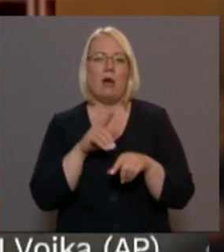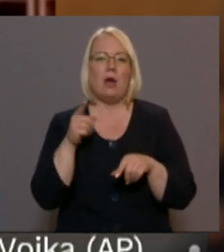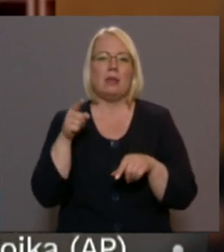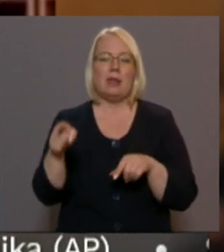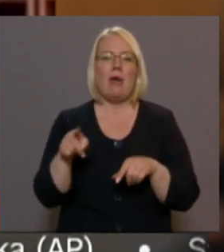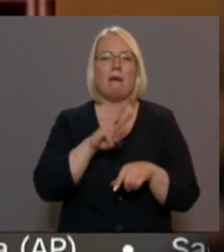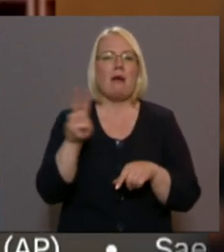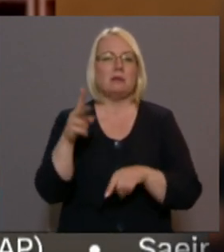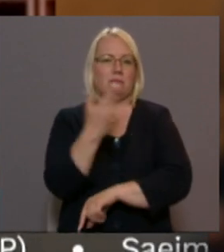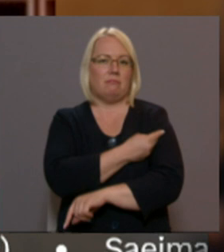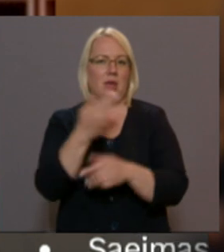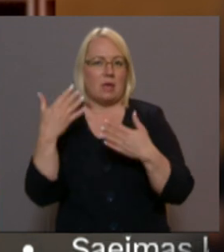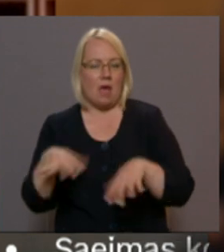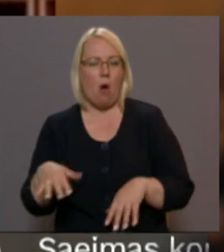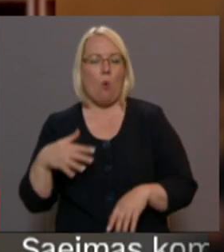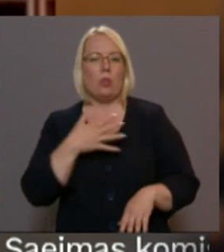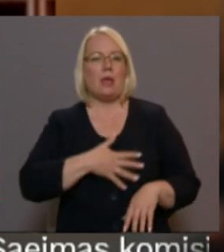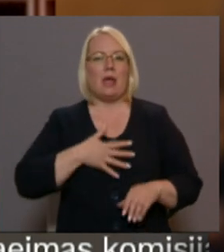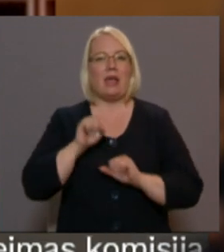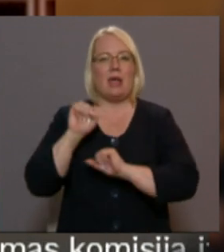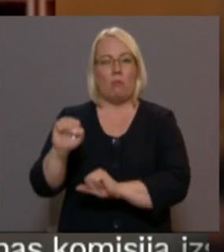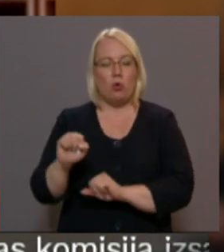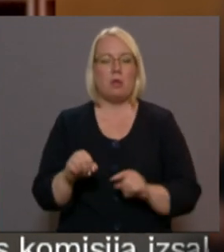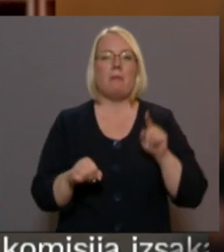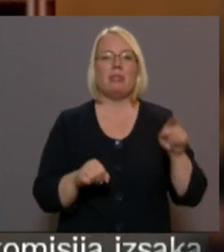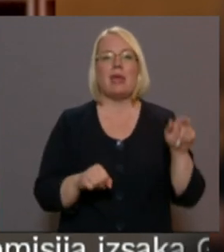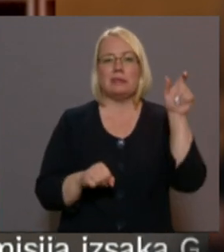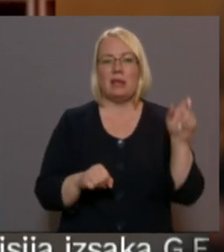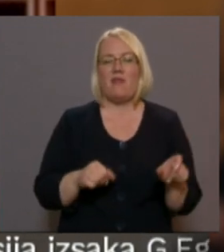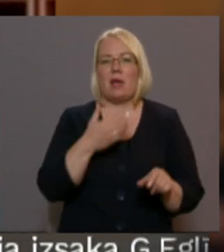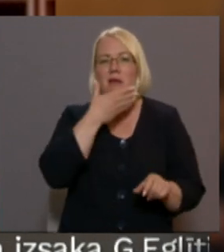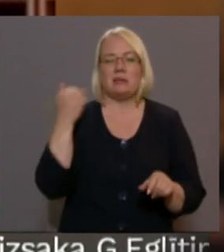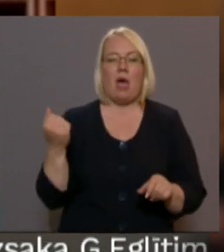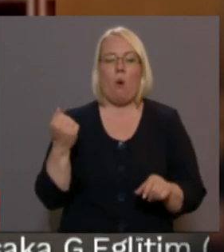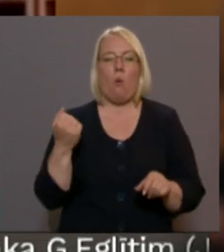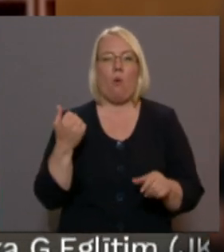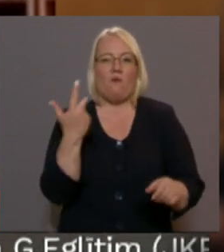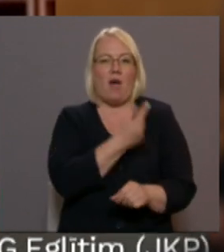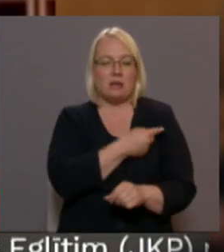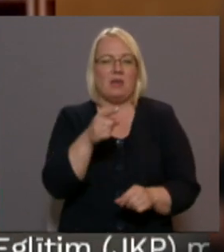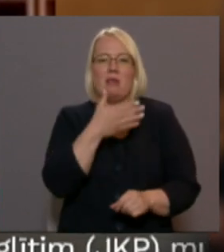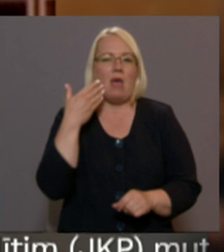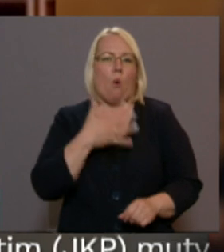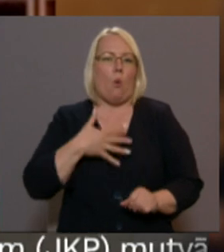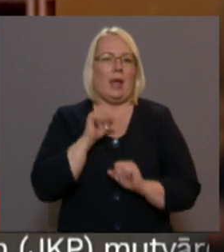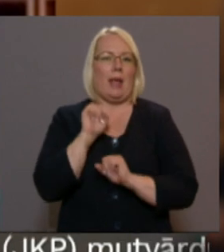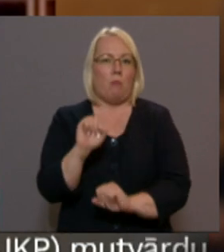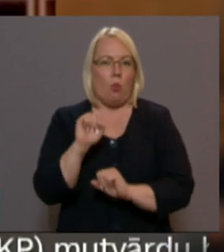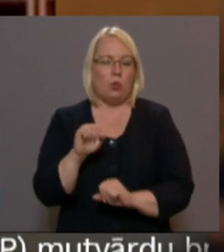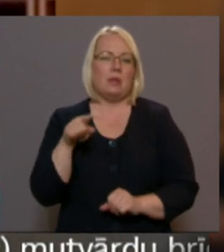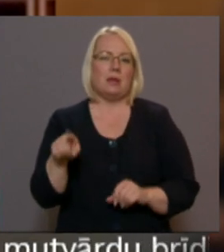vakcinēti, kuri ir imūni, un tie cilvēki, kuri nav vakcinēti, nav imūni. Tas ir otrs.